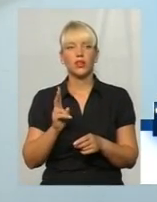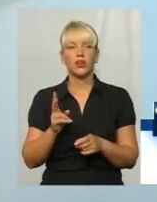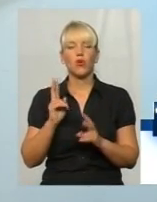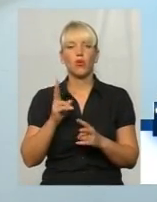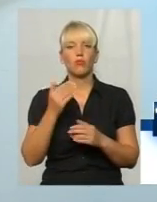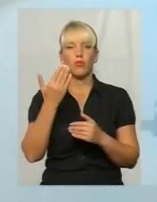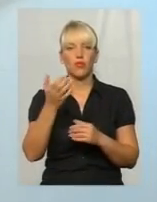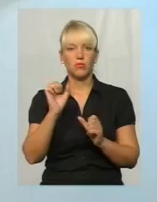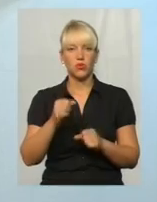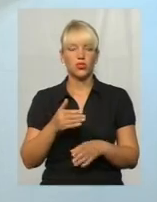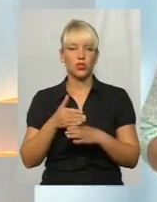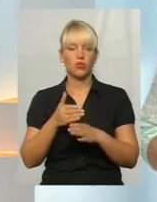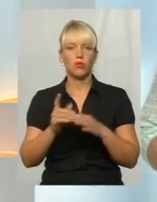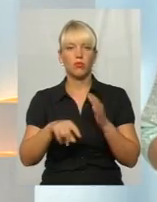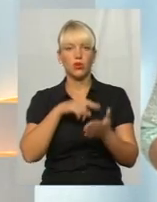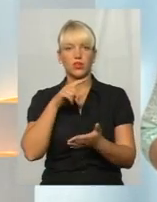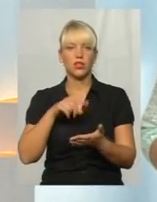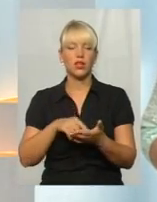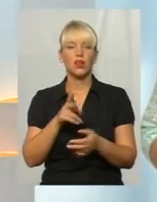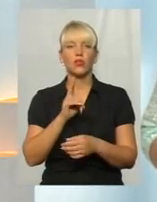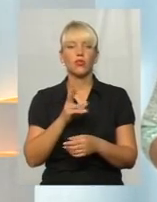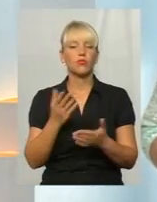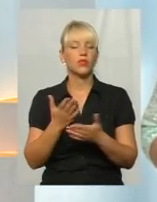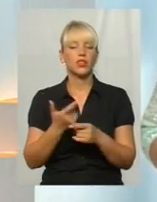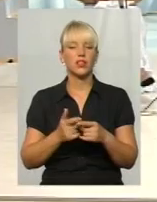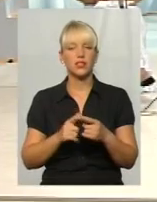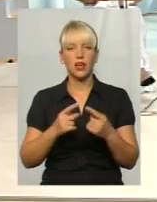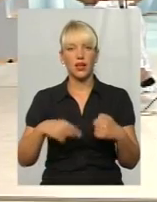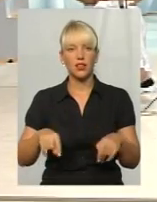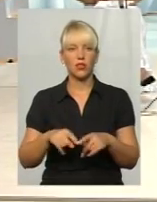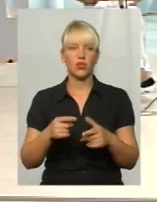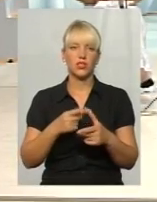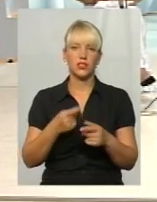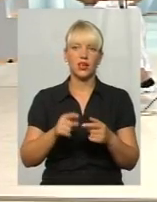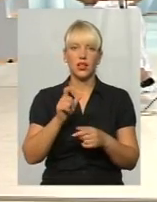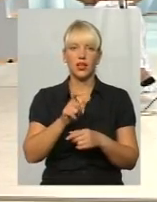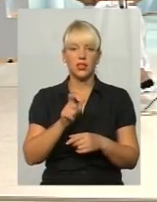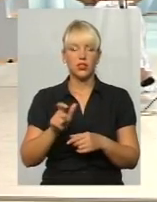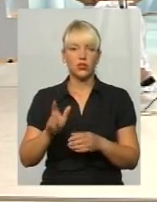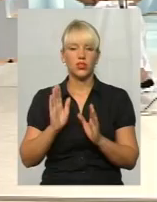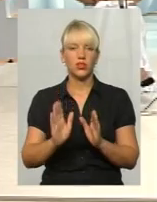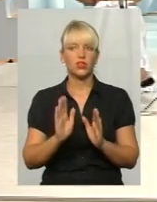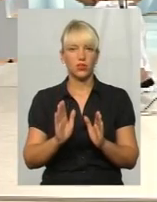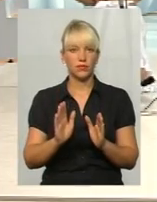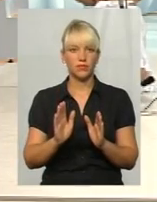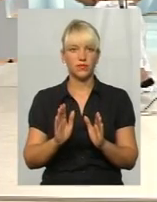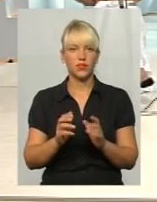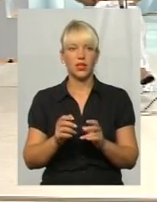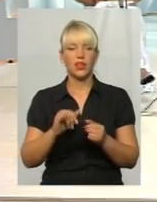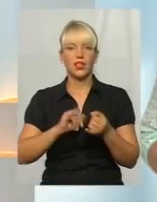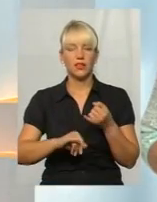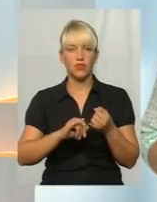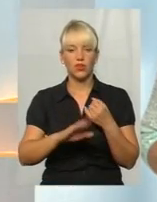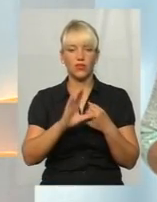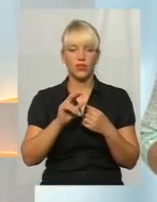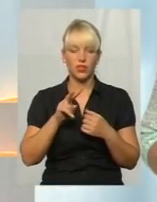ви допомогти? Кому? Яка ця категорія? Це лише люди, які інфіковані ВІЛ?